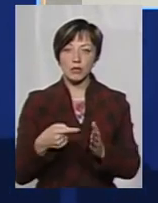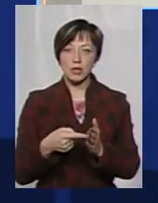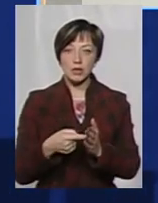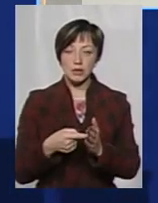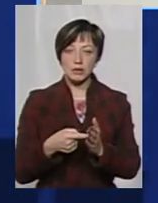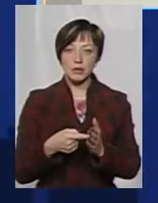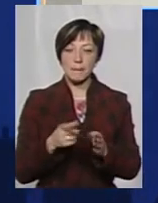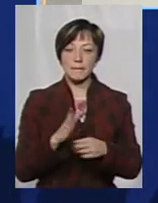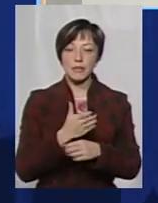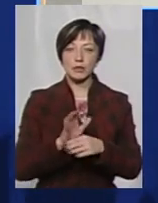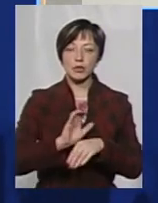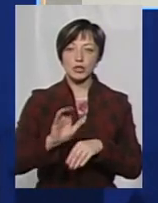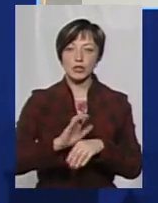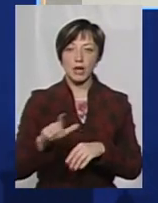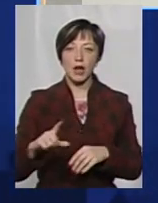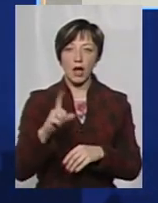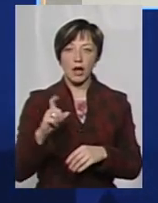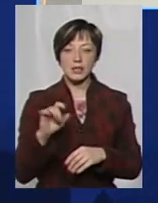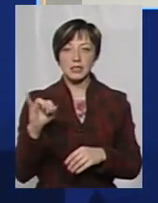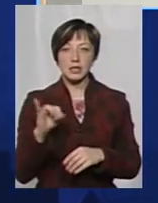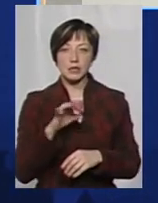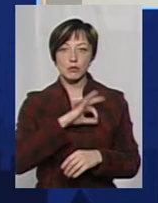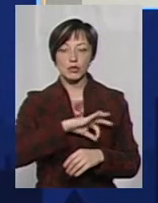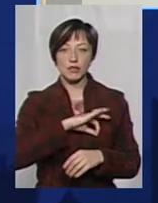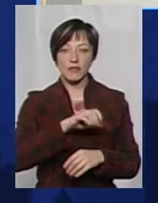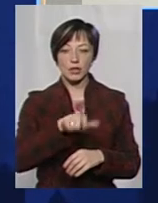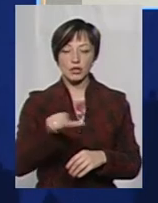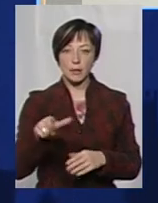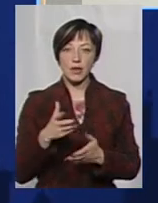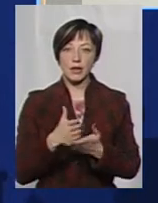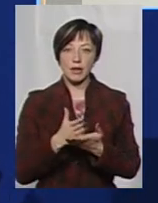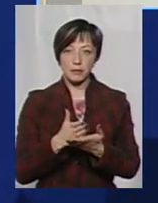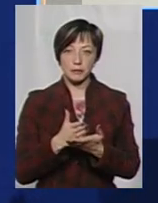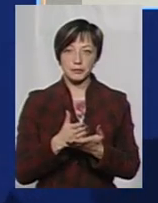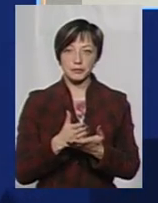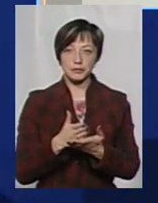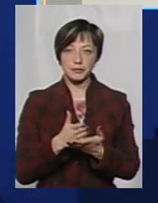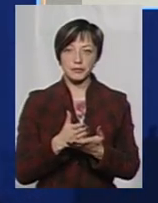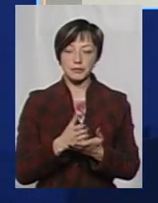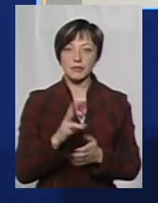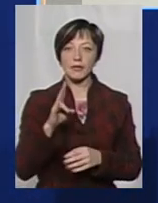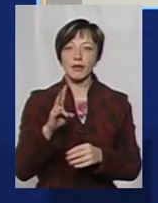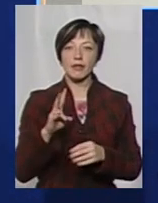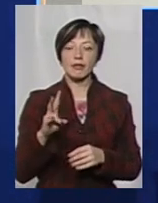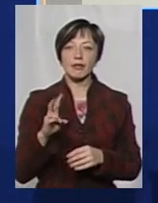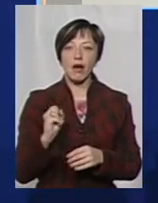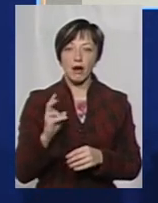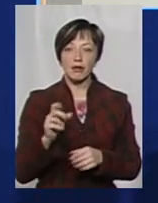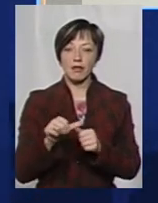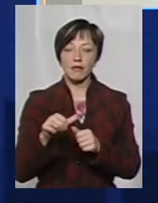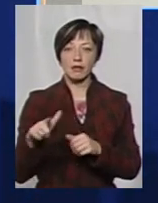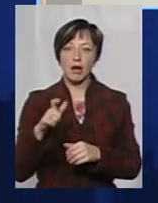між постачальником газа і споживачем. Тобто є НАК, НАФТО, ГАЗ, є